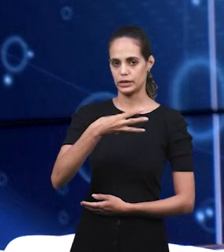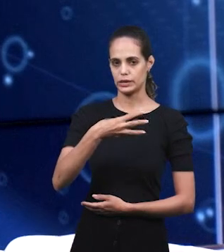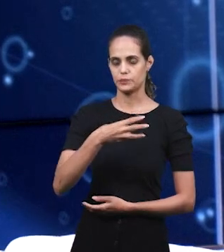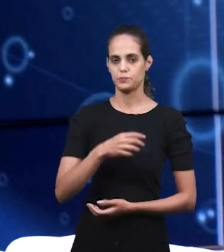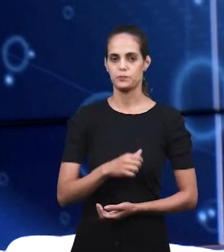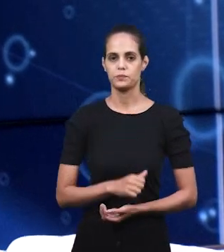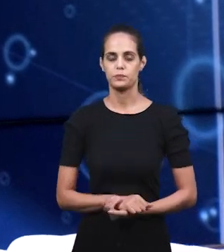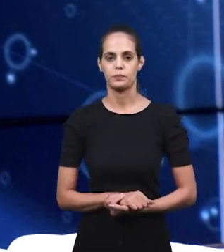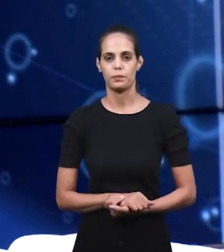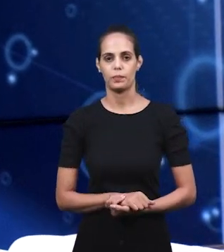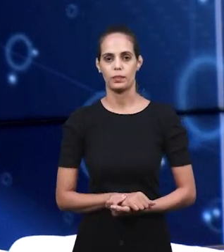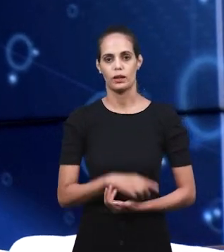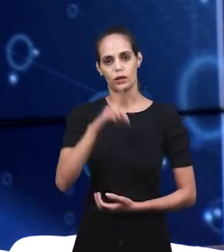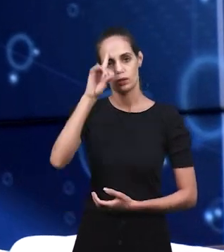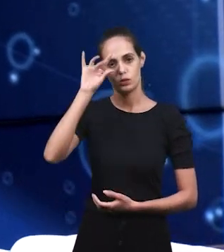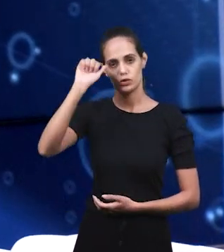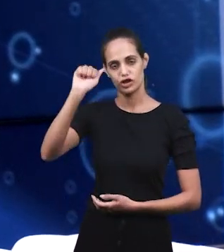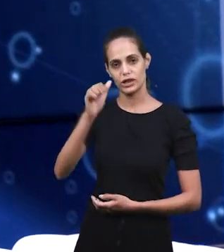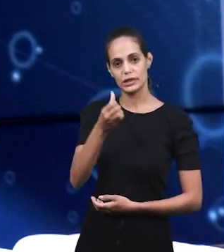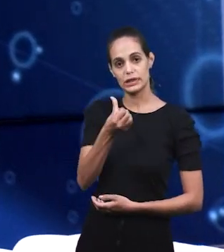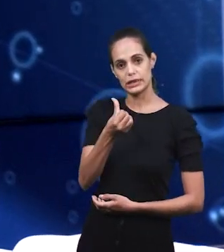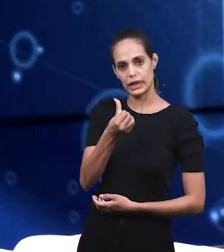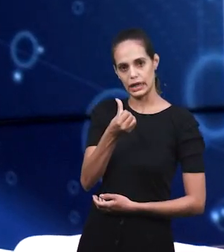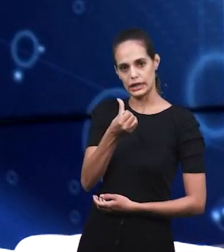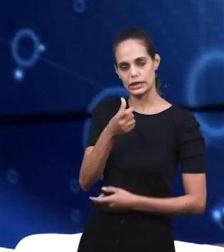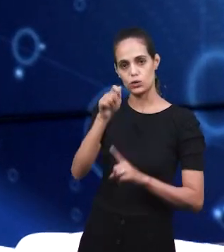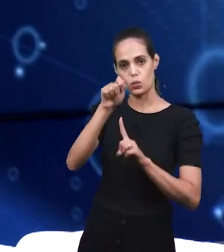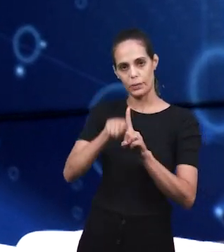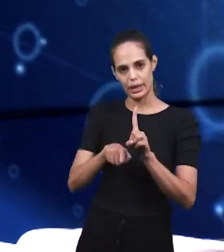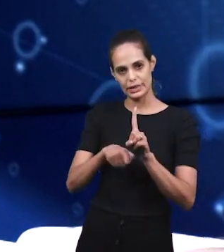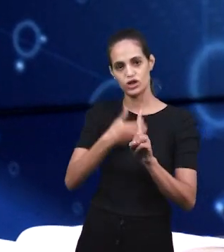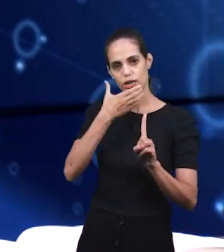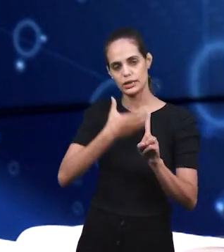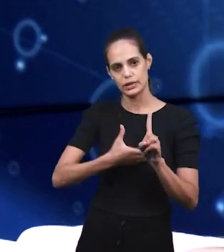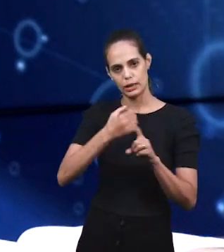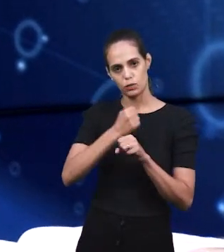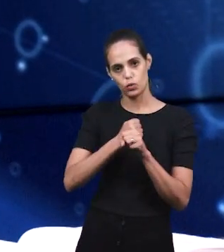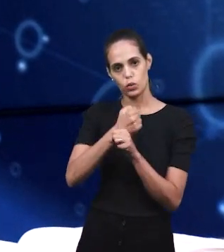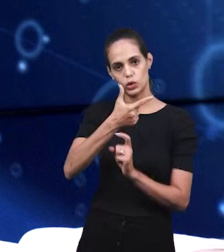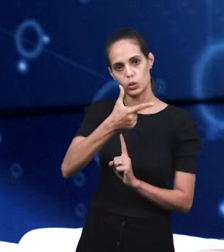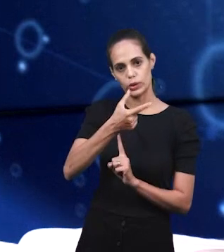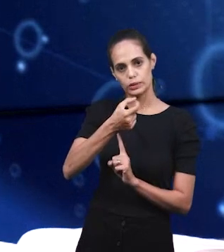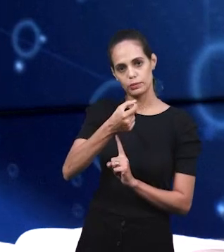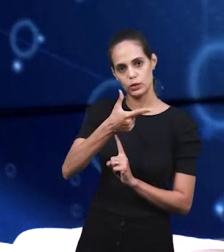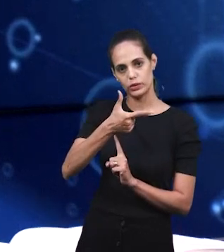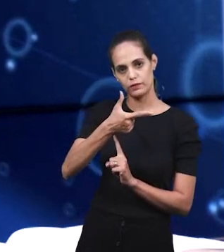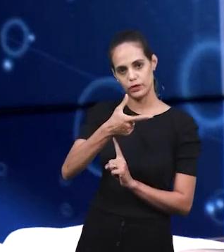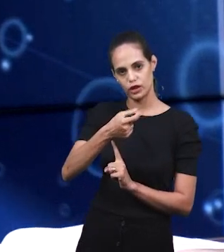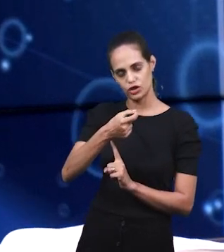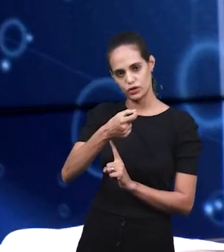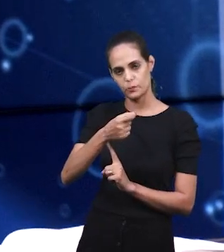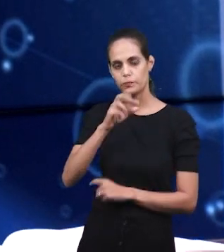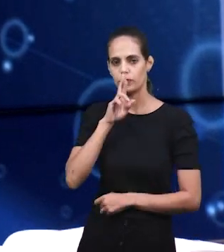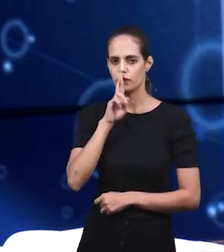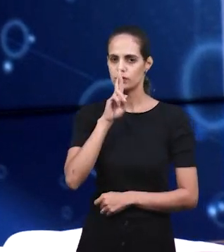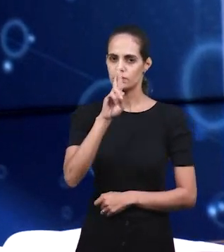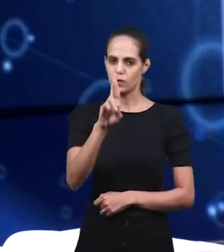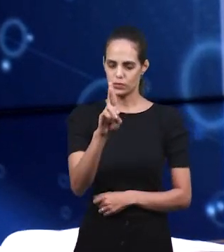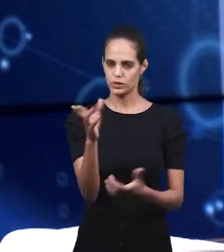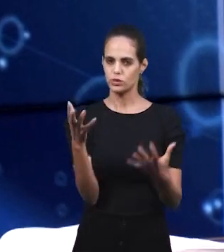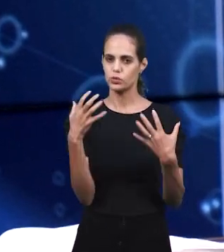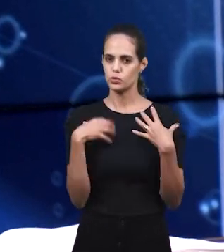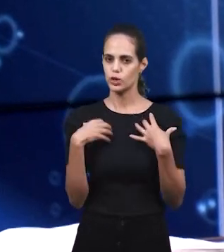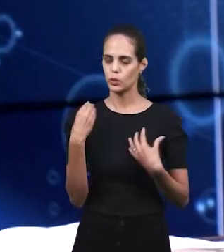воскресная библейская школа 6 декабря 2020 года. И мы